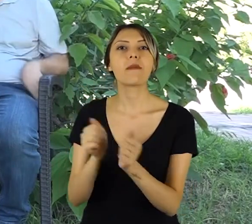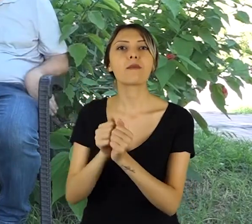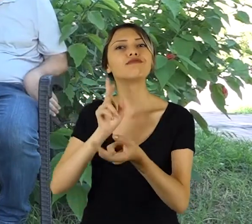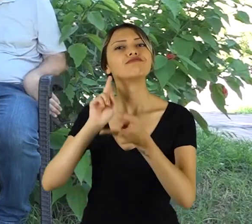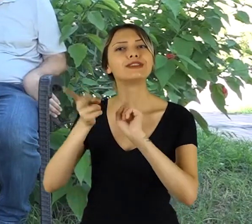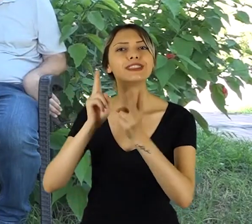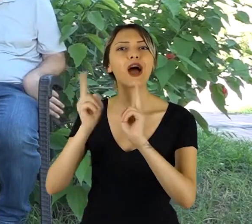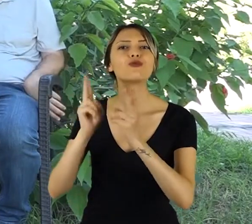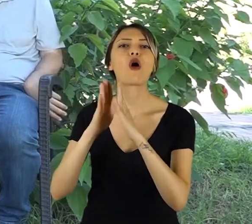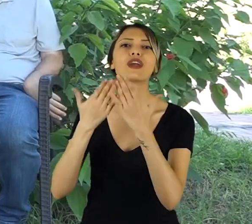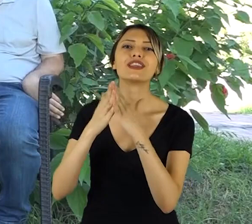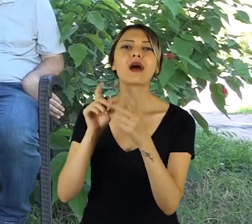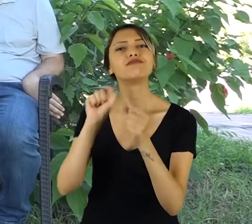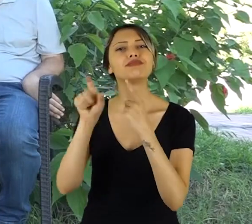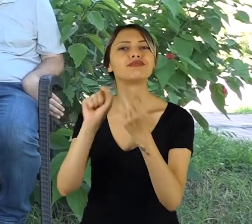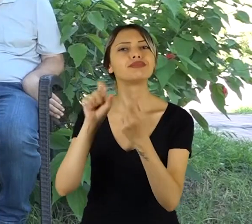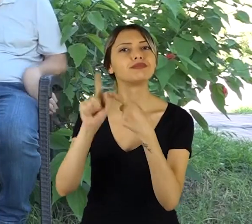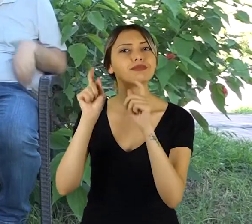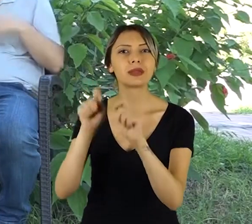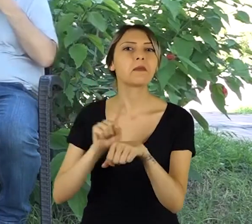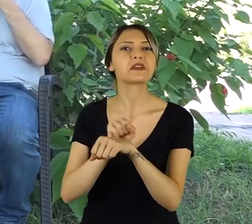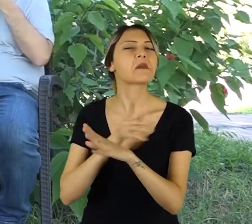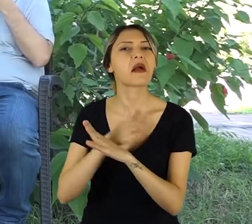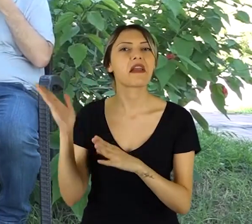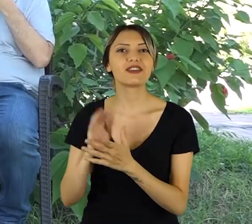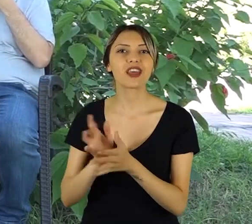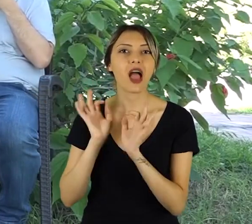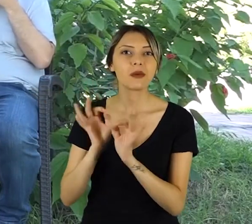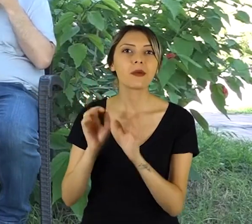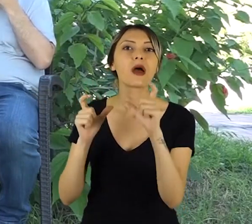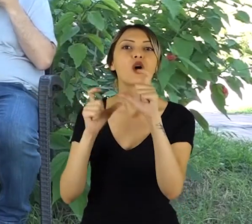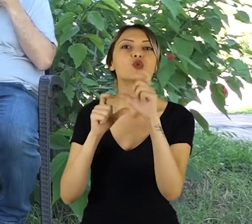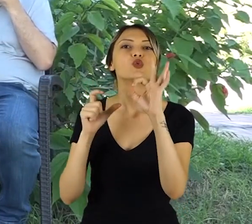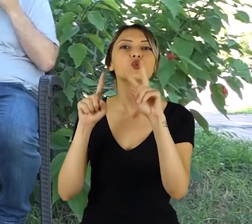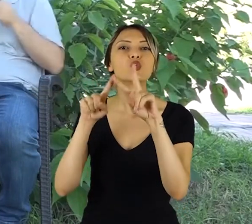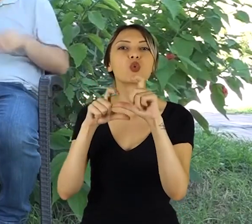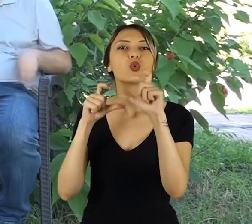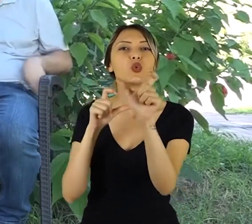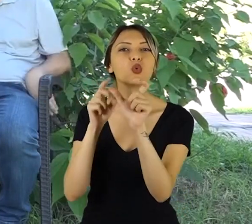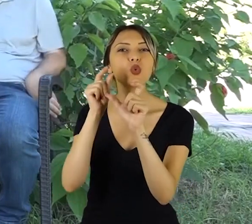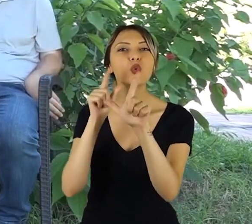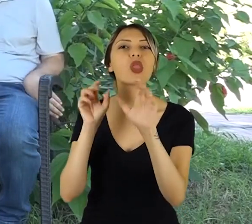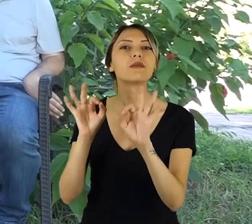tiyatrolar, kitaplar birbirimize paylaşarak vakit geçirdik. Sağ olsun Songül Bol tiyatro yolladı bize.